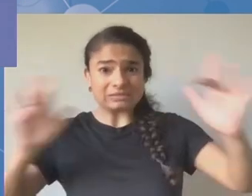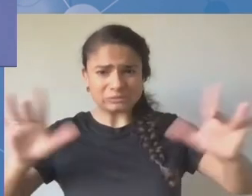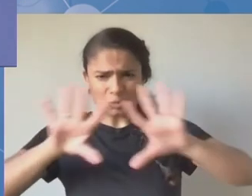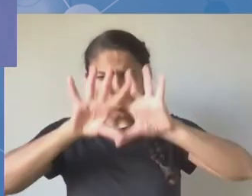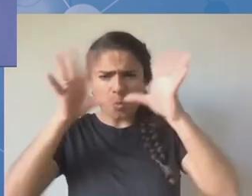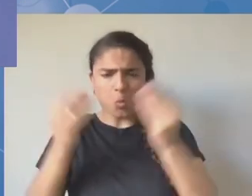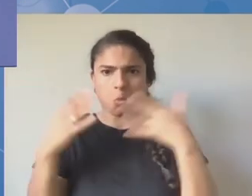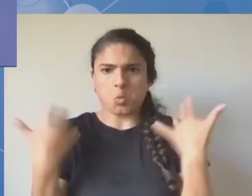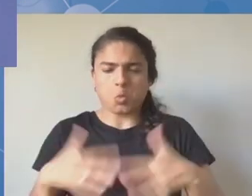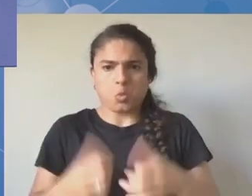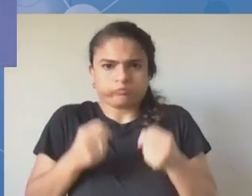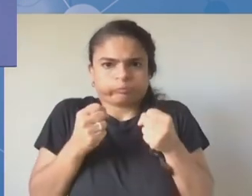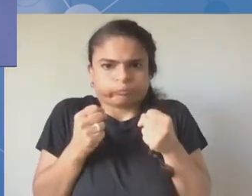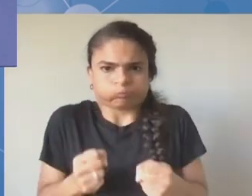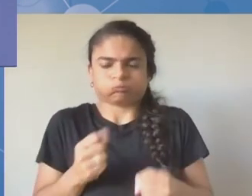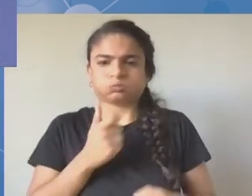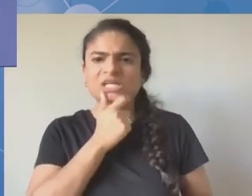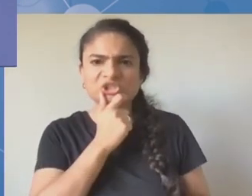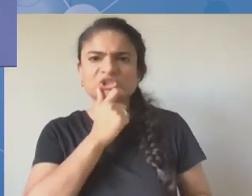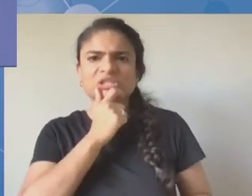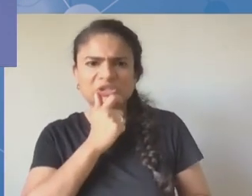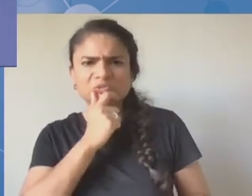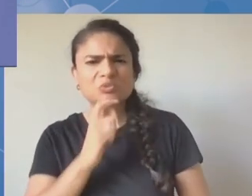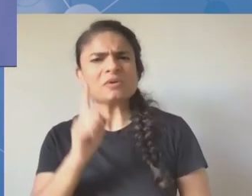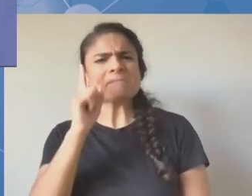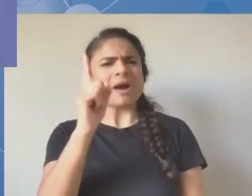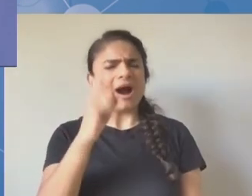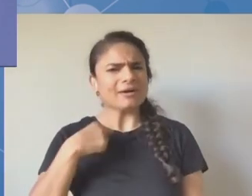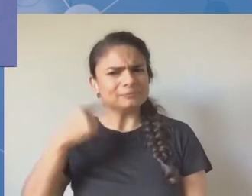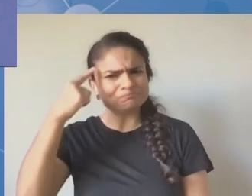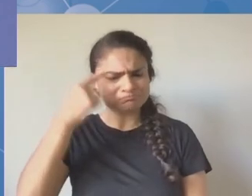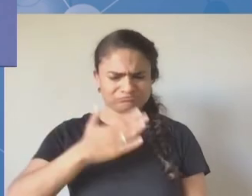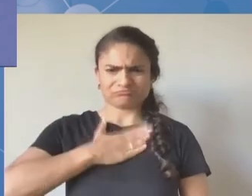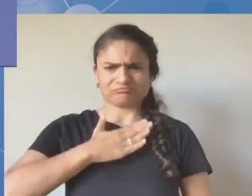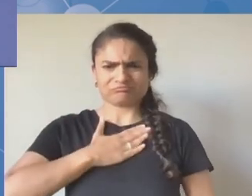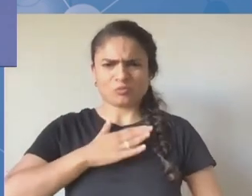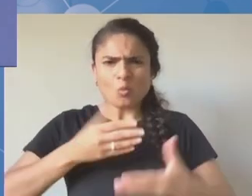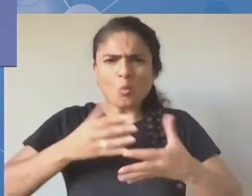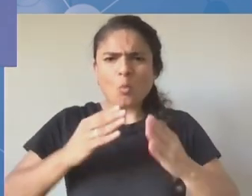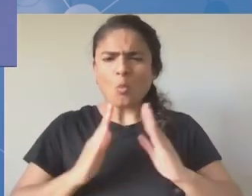lingwistyczny został podkreślony. A teraz przejdę na angielski dla odmiany.